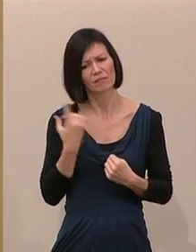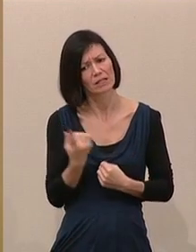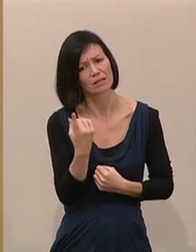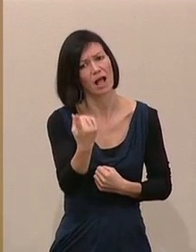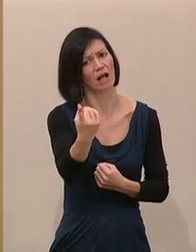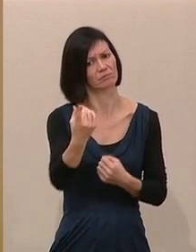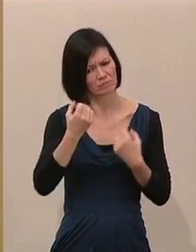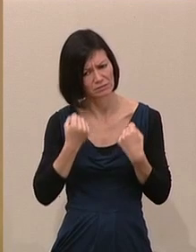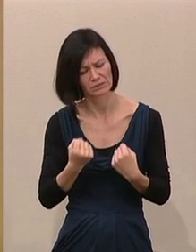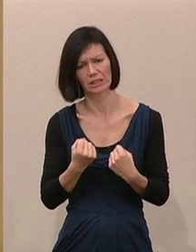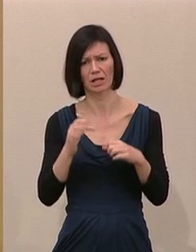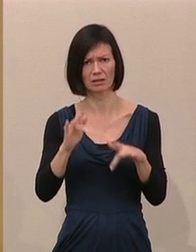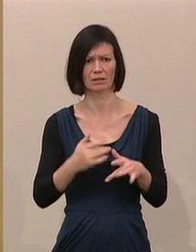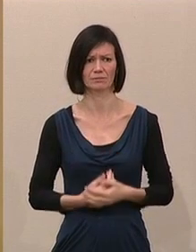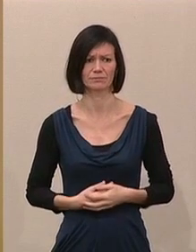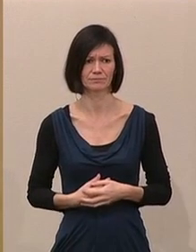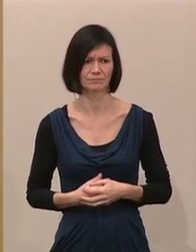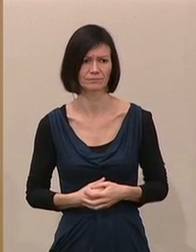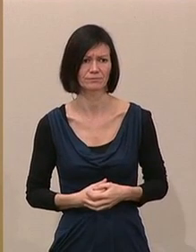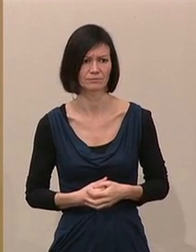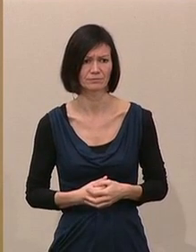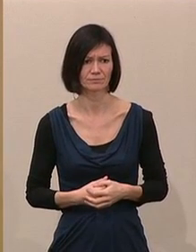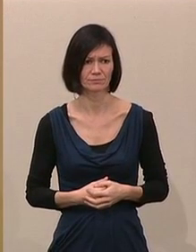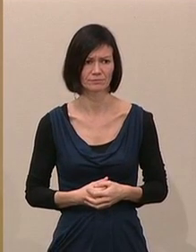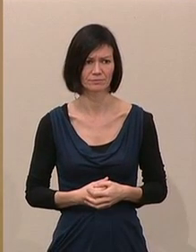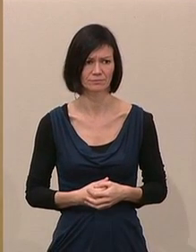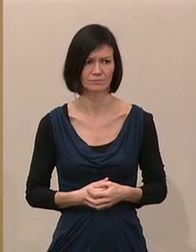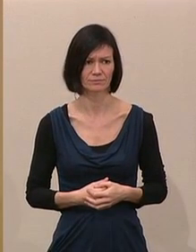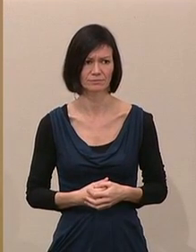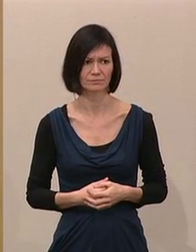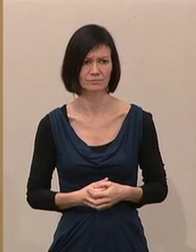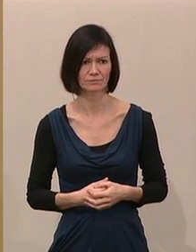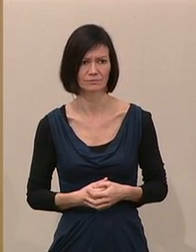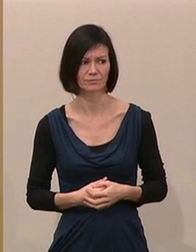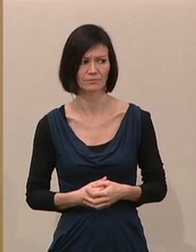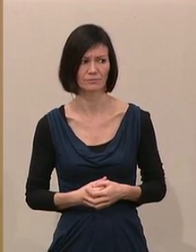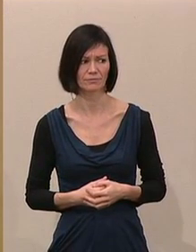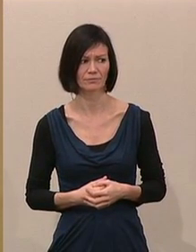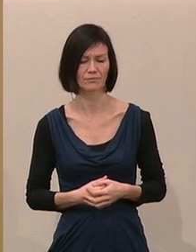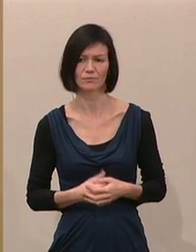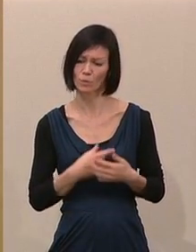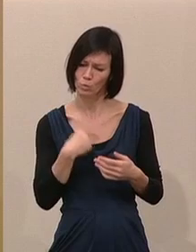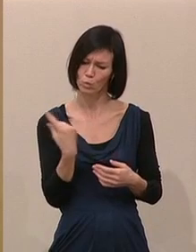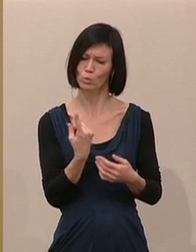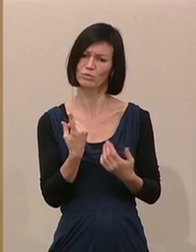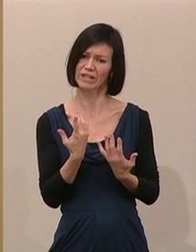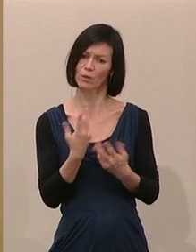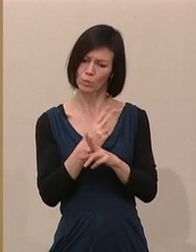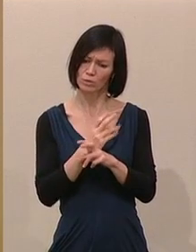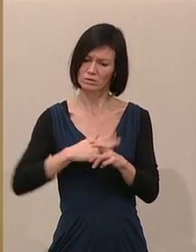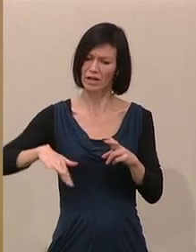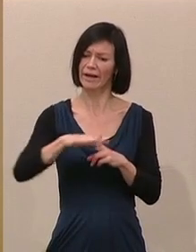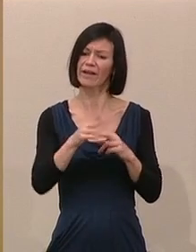abgesichert wie jetzt. Damit unser Land wirtschaftlich so erfolgreich bleiben